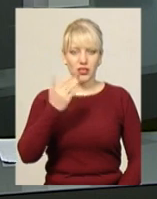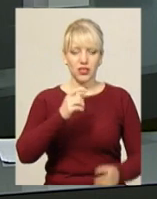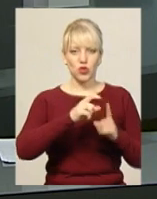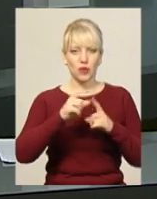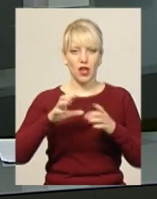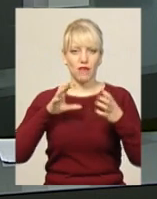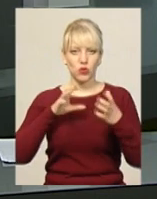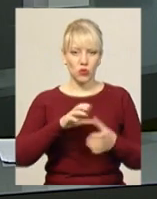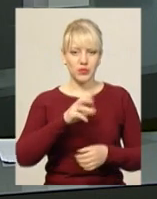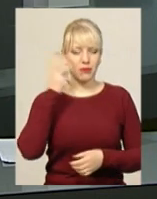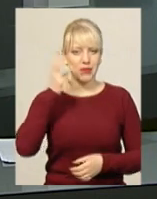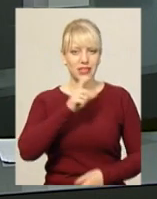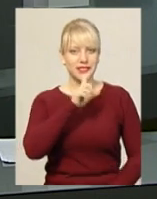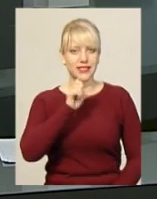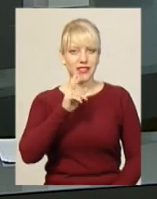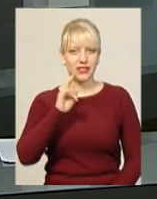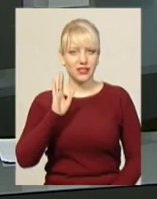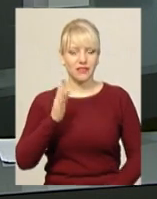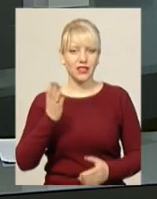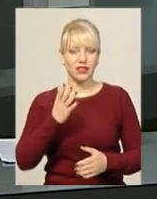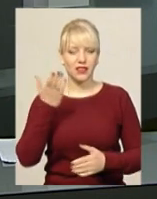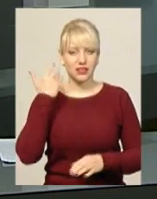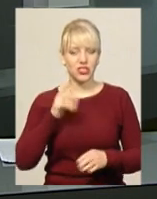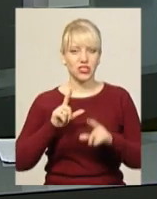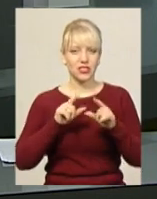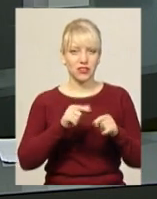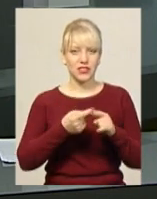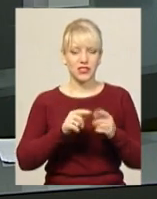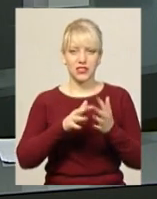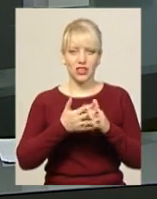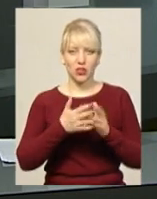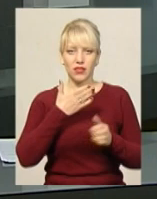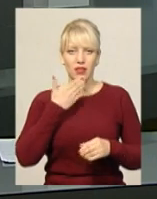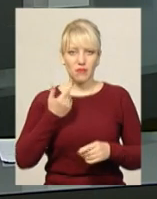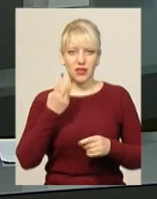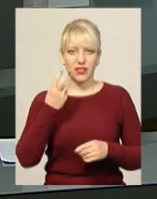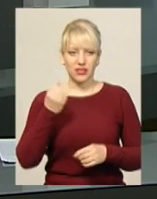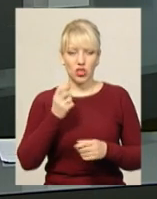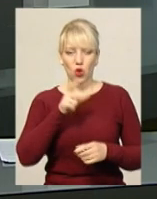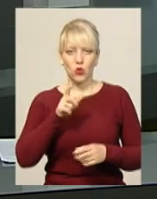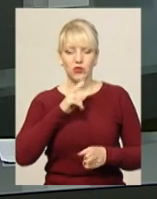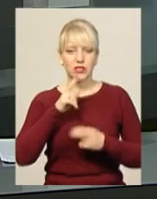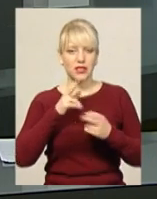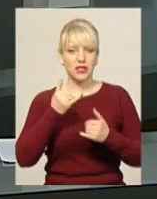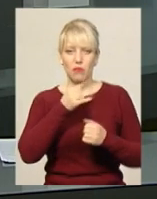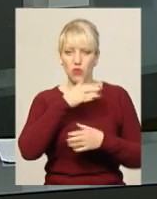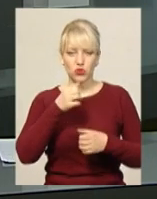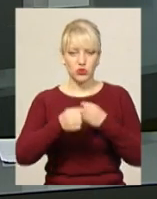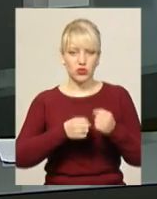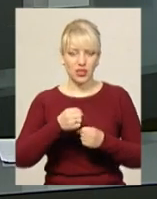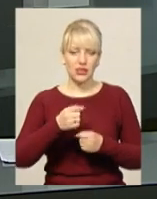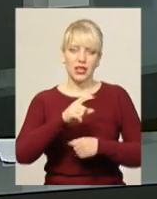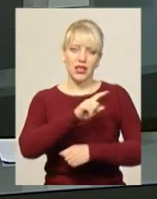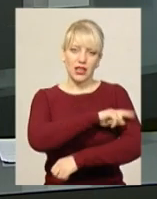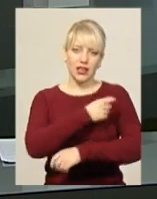автобусах «Хмельницький з'їнків», який раніше заїжджав у це село, немає три тижні. Люди скаржаться, тепер не можуть дістатися ні до лікарні, ні на